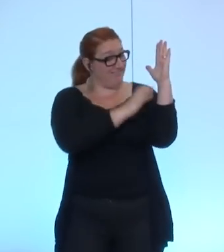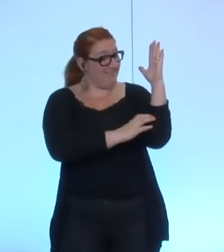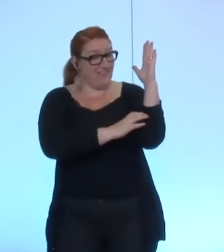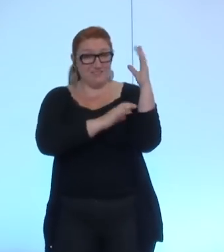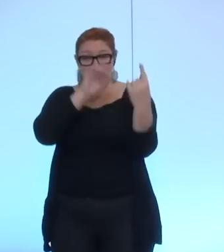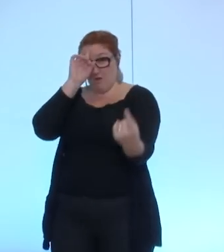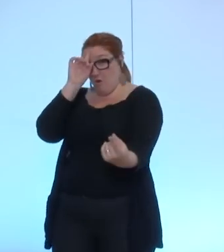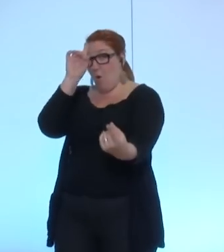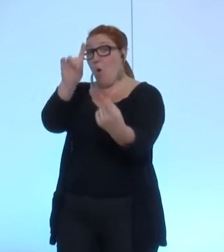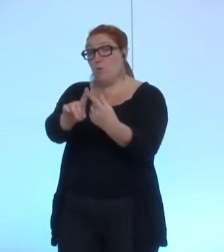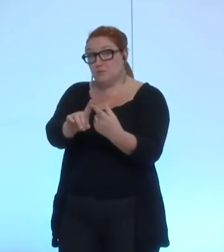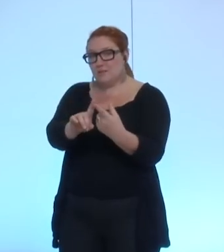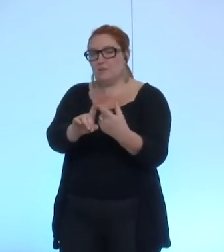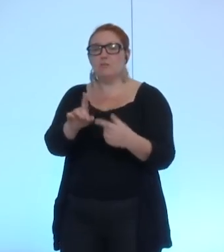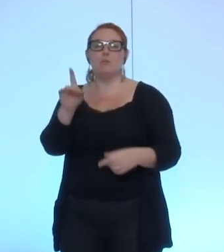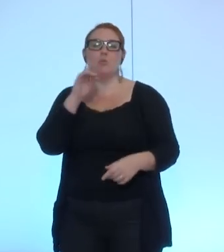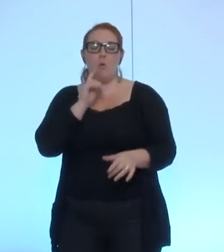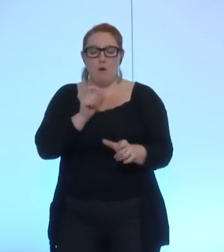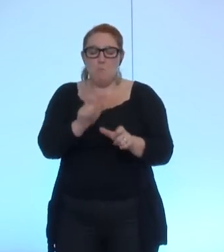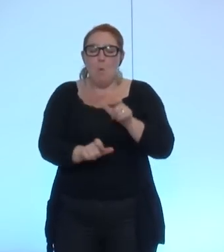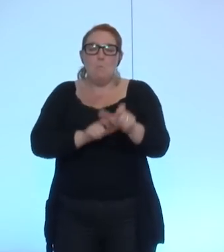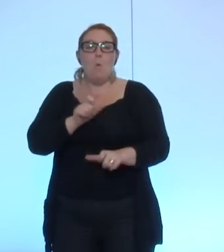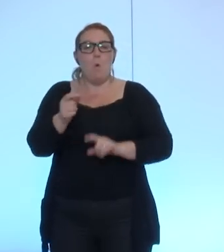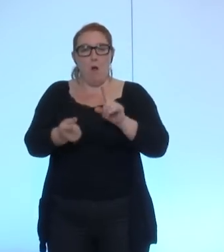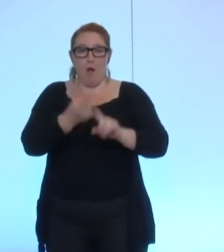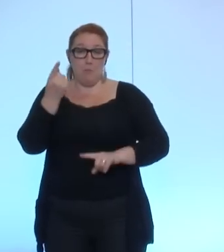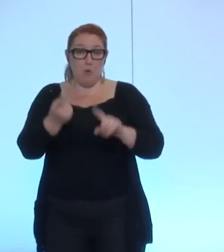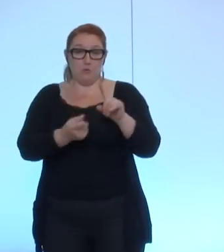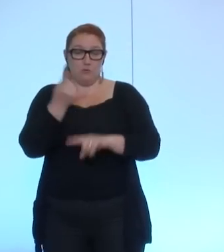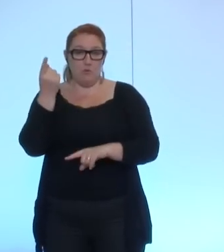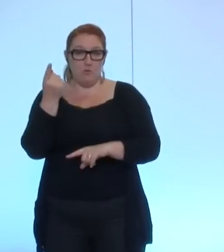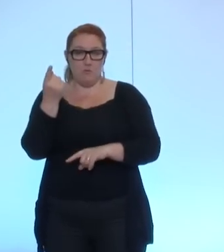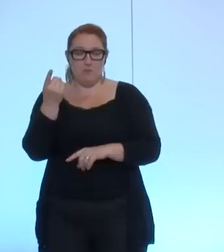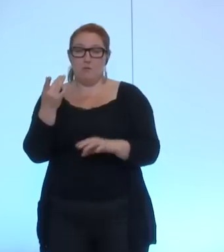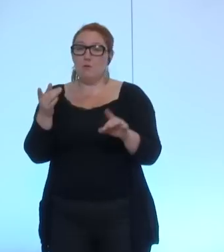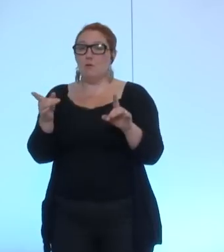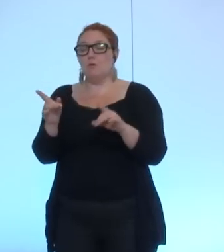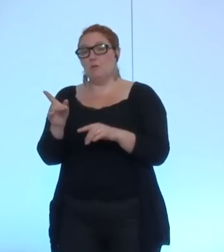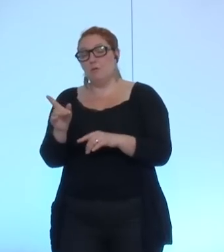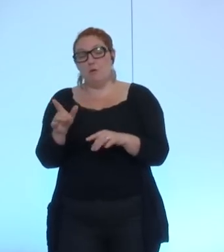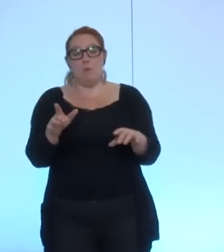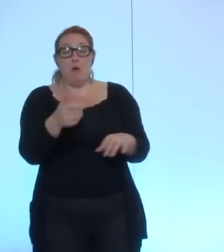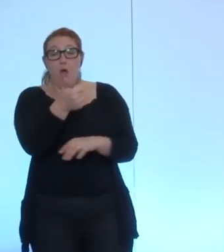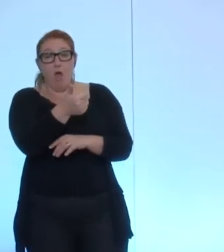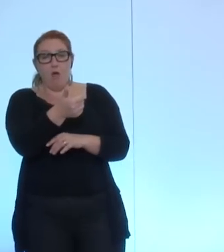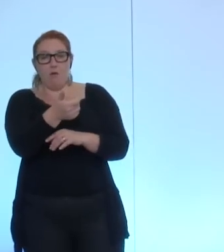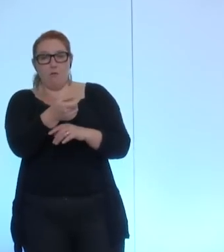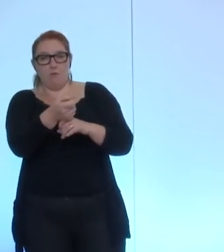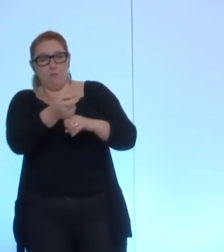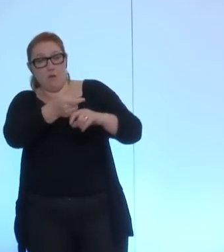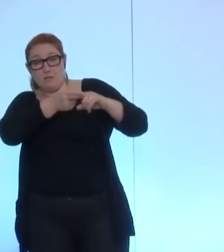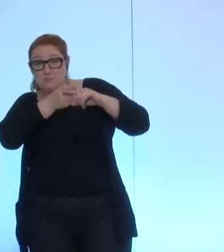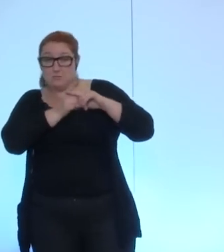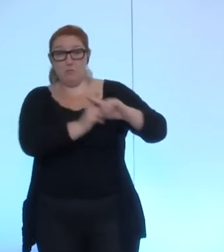par le choix des mots et la stigmatisation d'un camp au fond davantage de